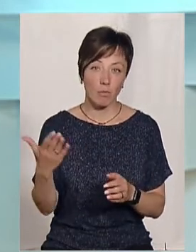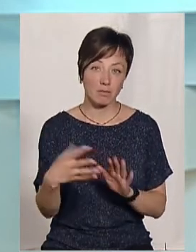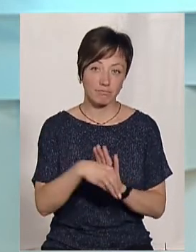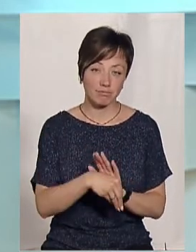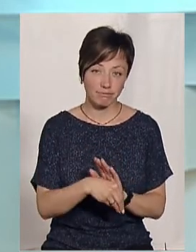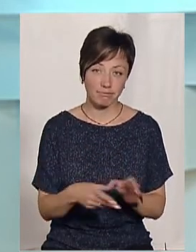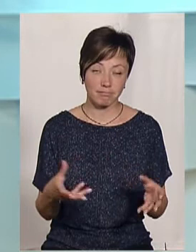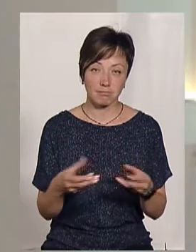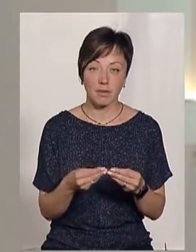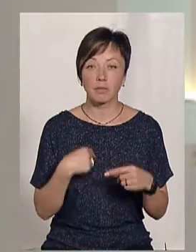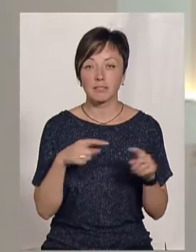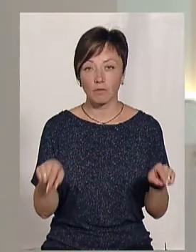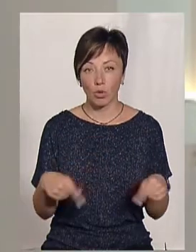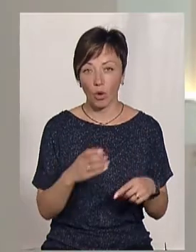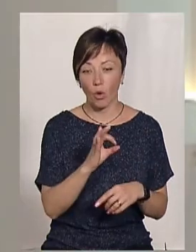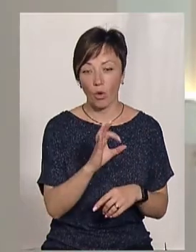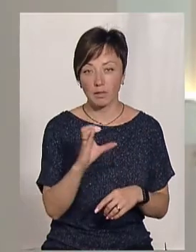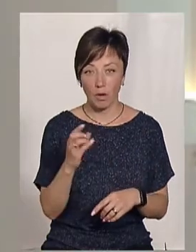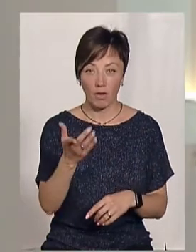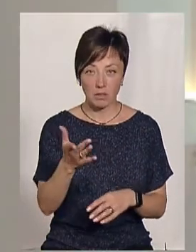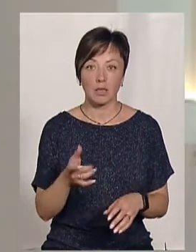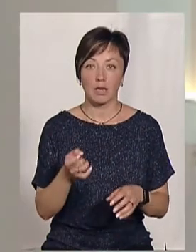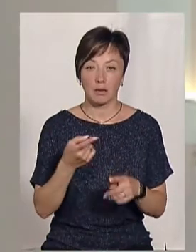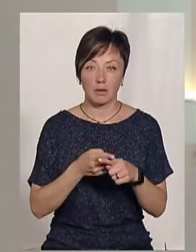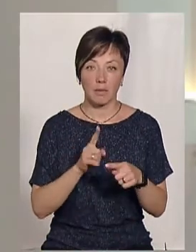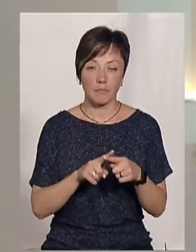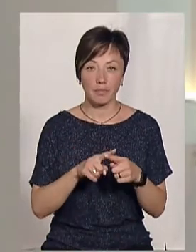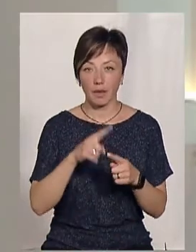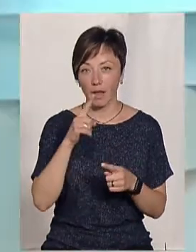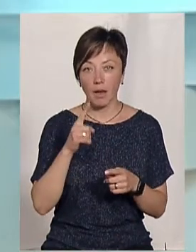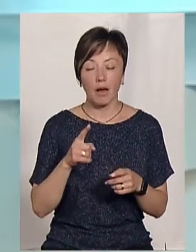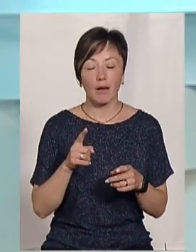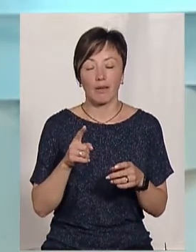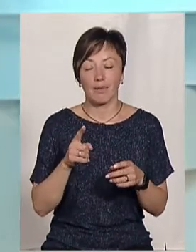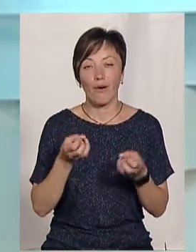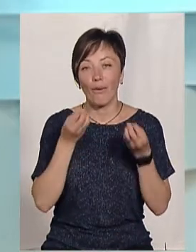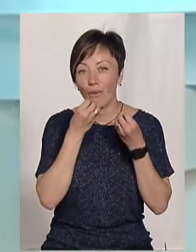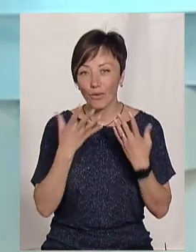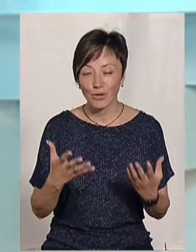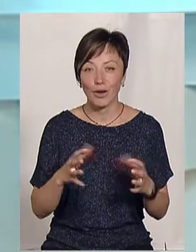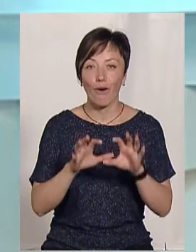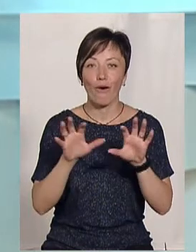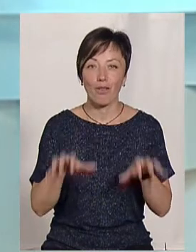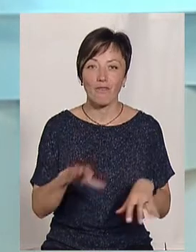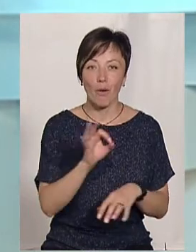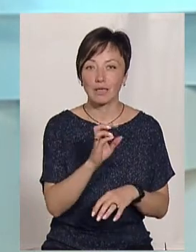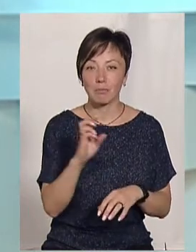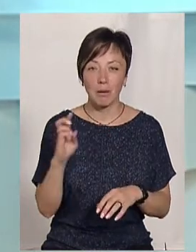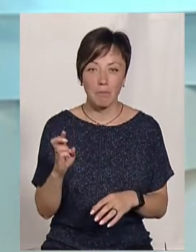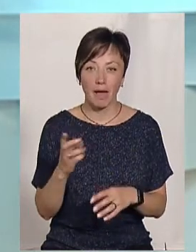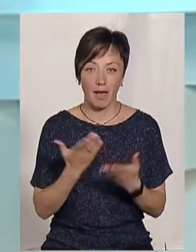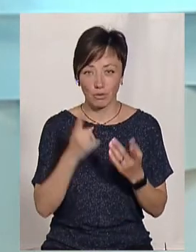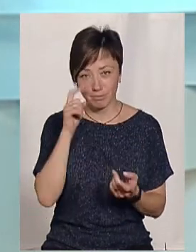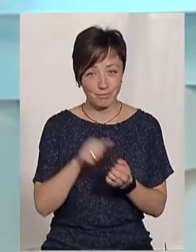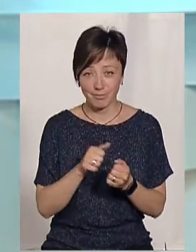Ви створили ОСББ, у вас є толковий голова ОСББ, без толкових голови ОСББ ніяк. Це от саме основне, що має бути. Він